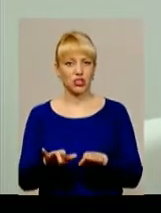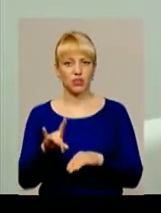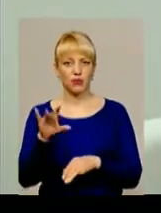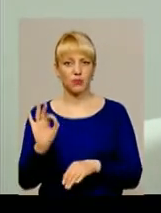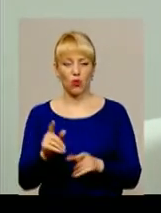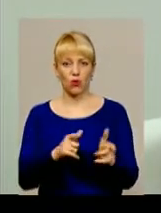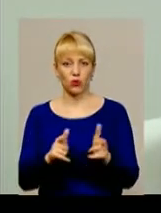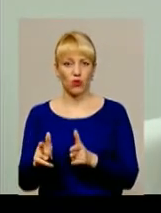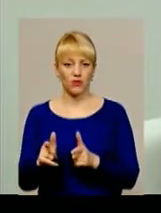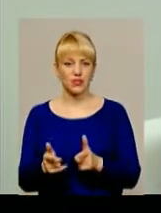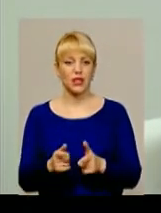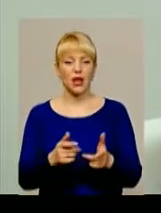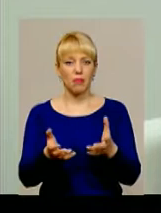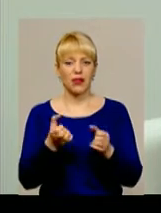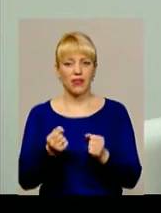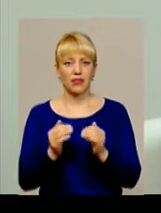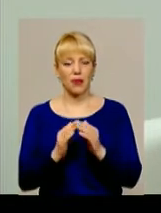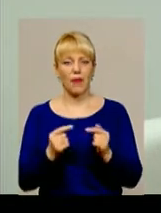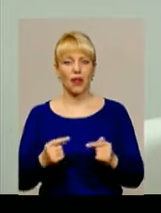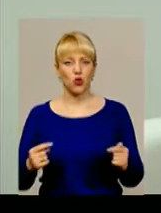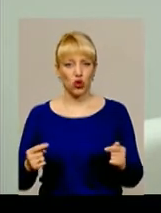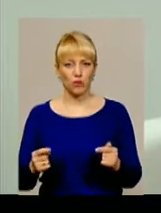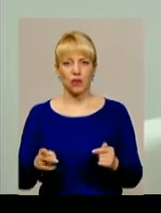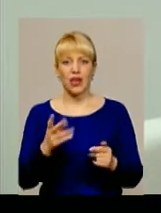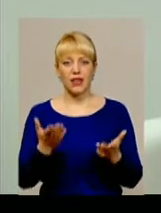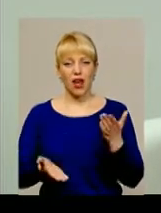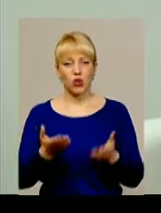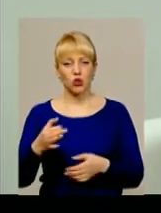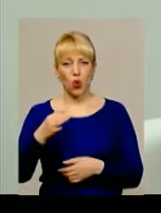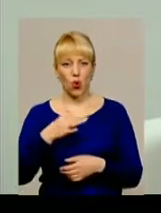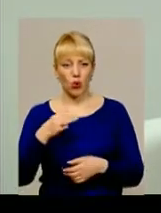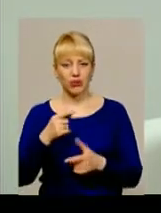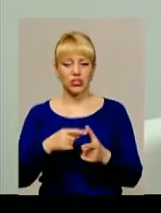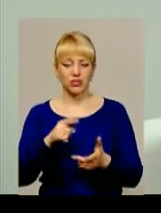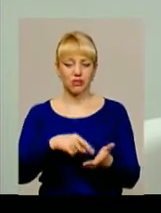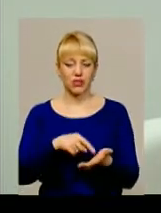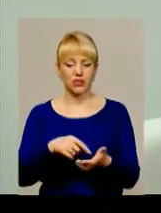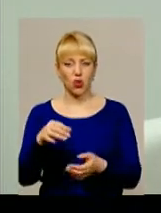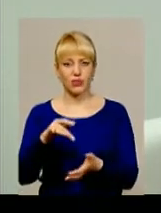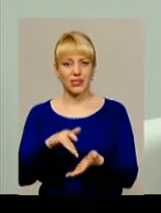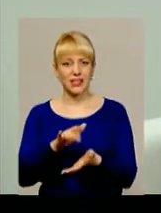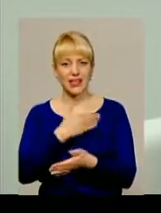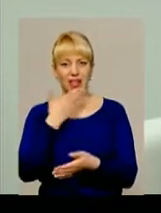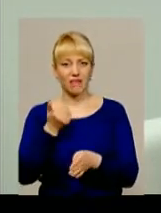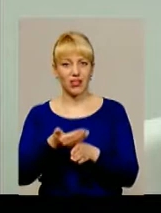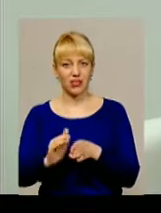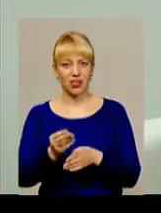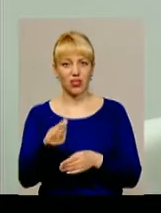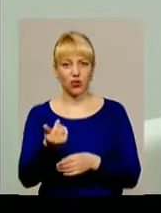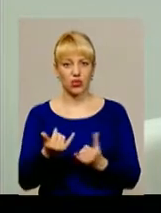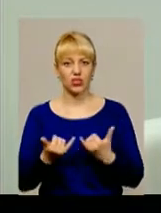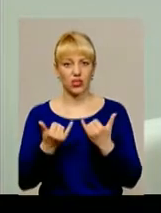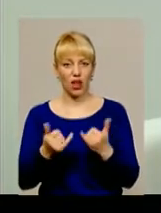готовність прийняти майно, якщо область чи місто, обласний центр не виділили гроші на